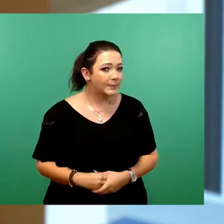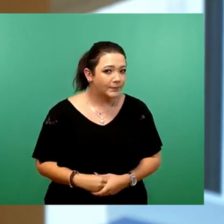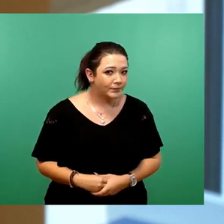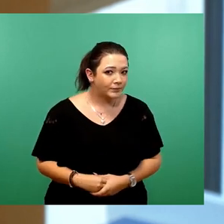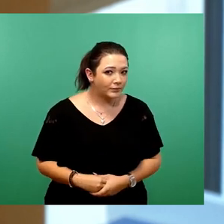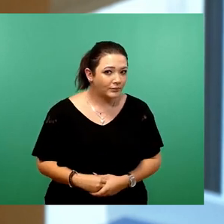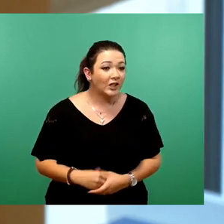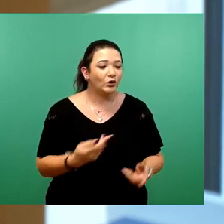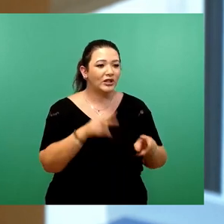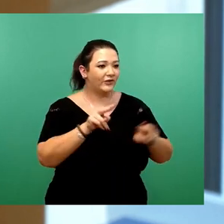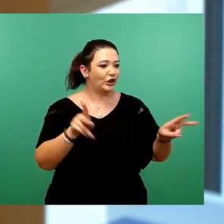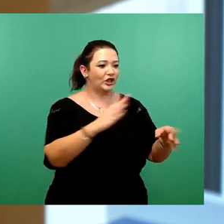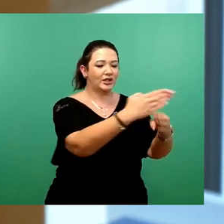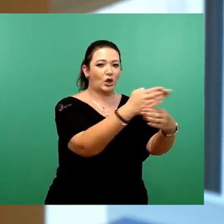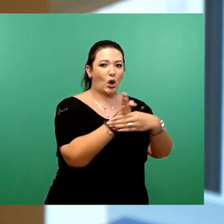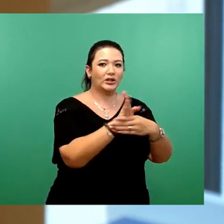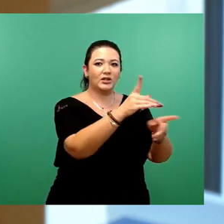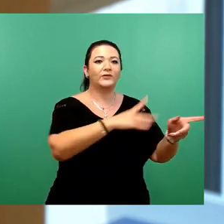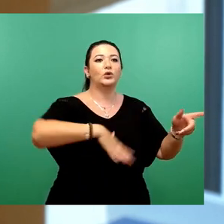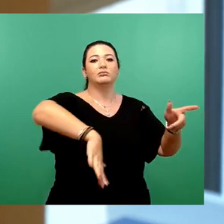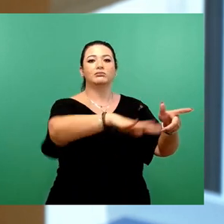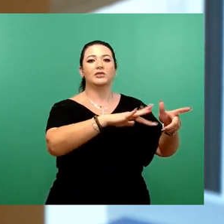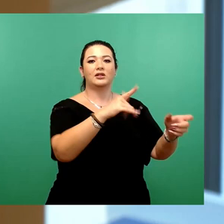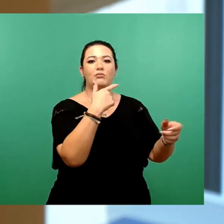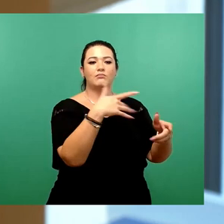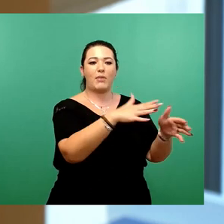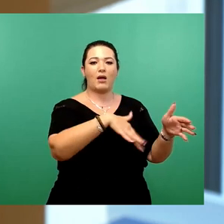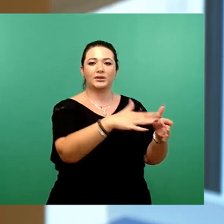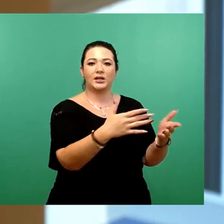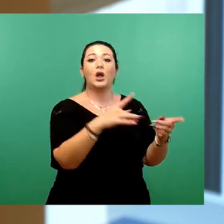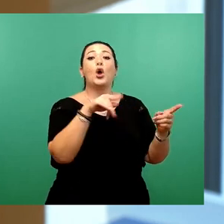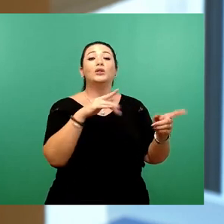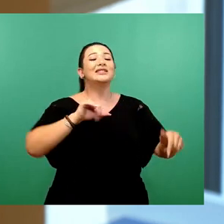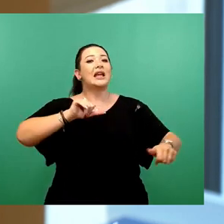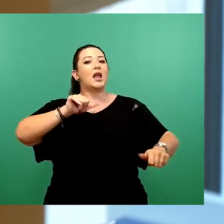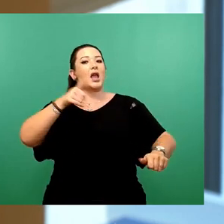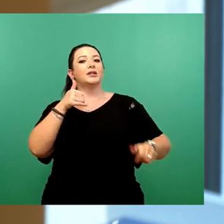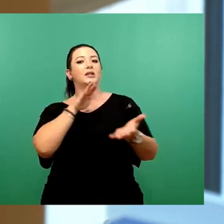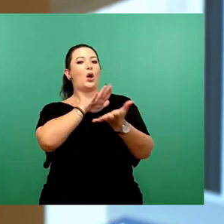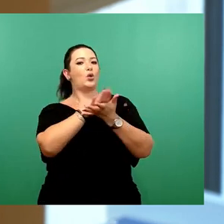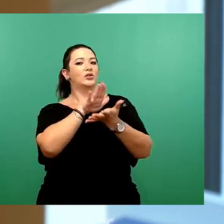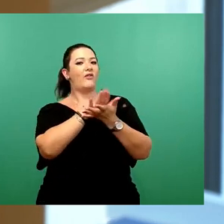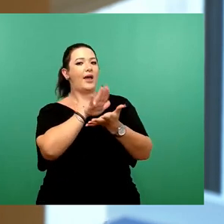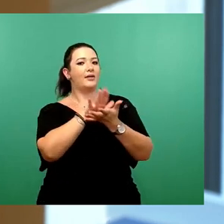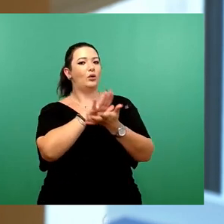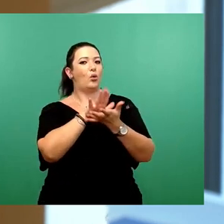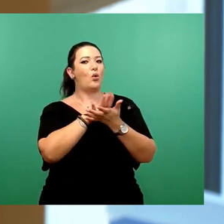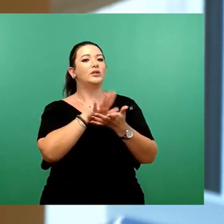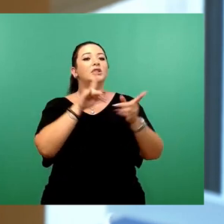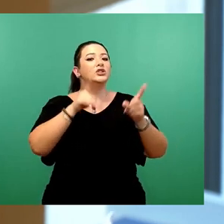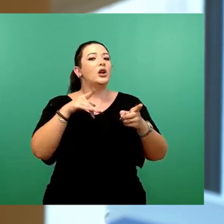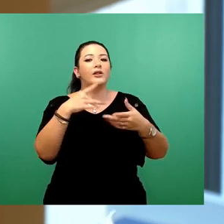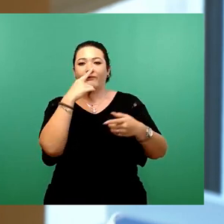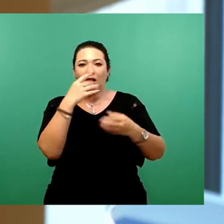Leuschwitzer Straße und Goetheallee benennen. Und wann soll eine Erstevaluation des Verkehrsversuchs erfolgen und welche Kriterien